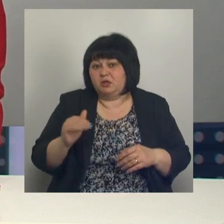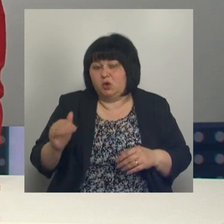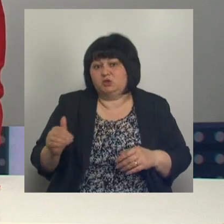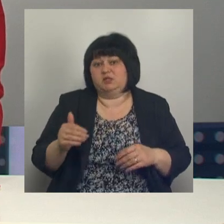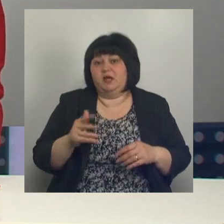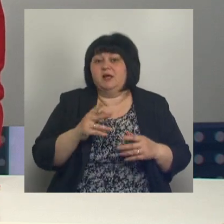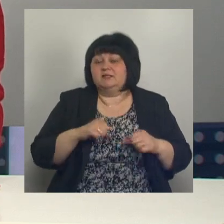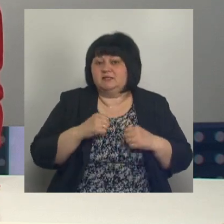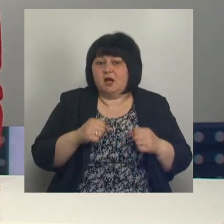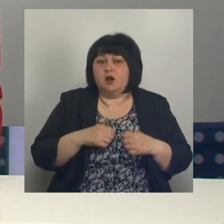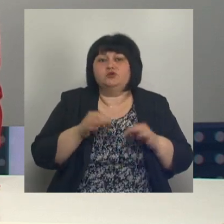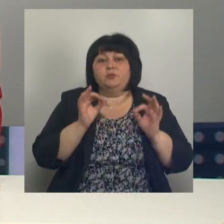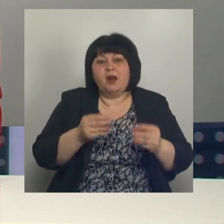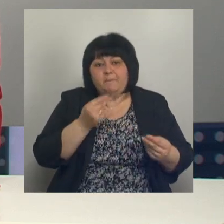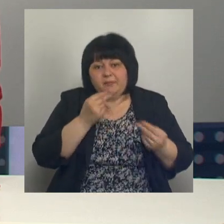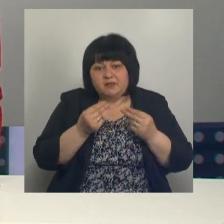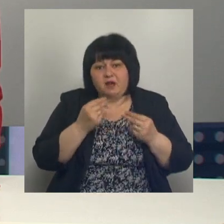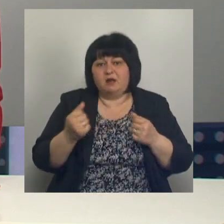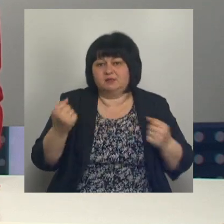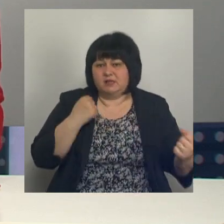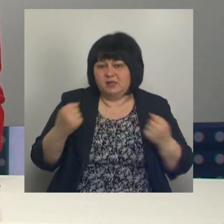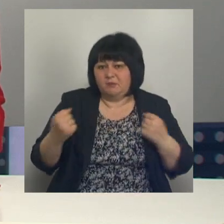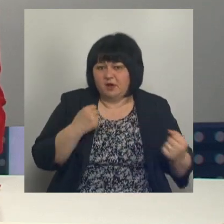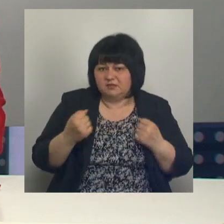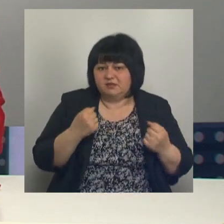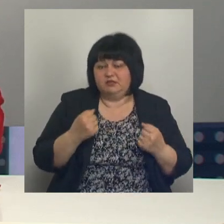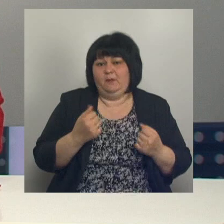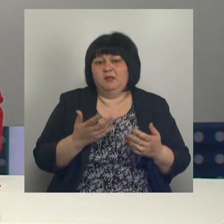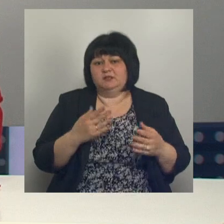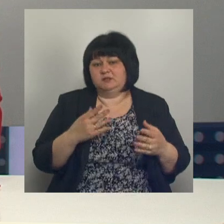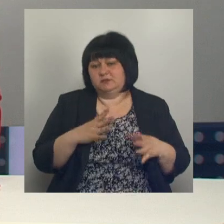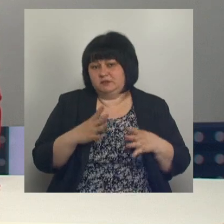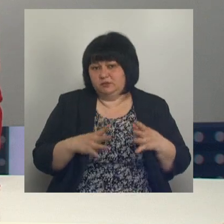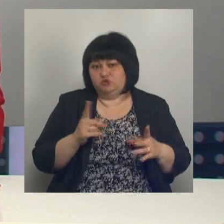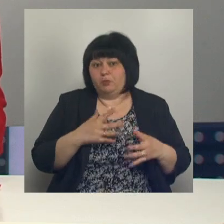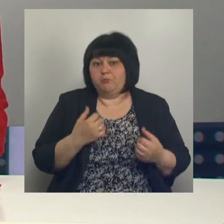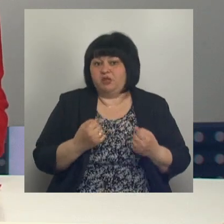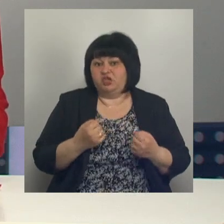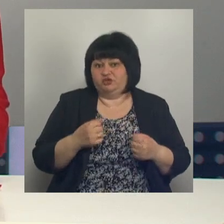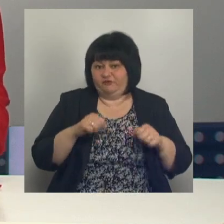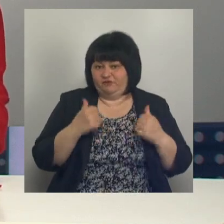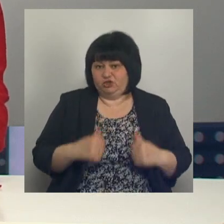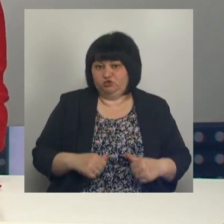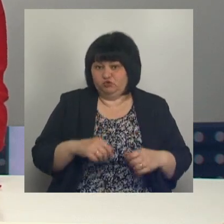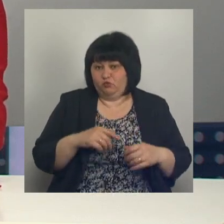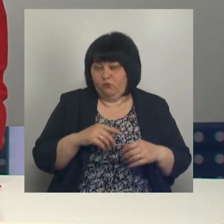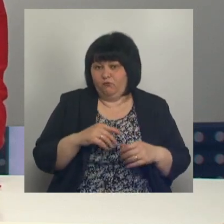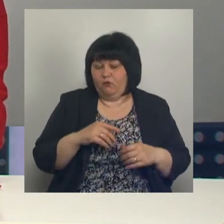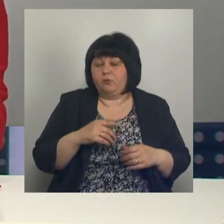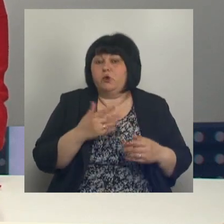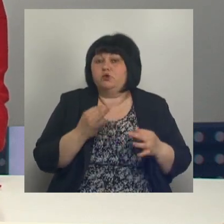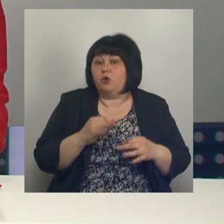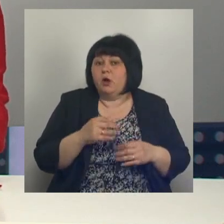случае стараются правильно питаться и заниматься, к примеру, в тренажерных залах, чтобы поддерживать хорошую физическую форму. Однако